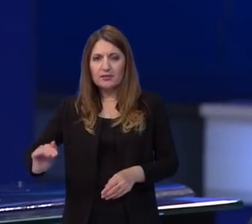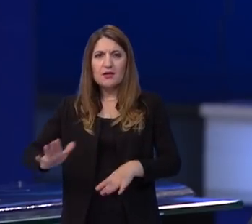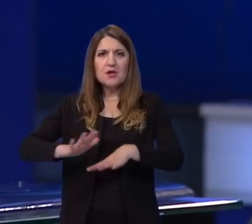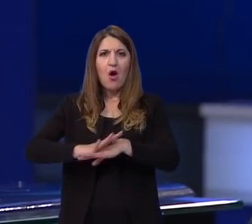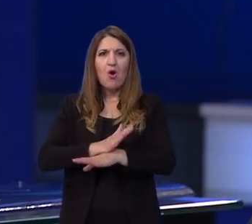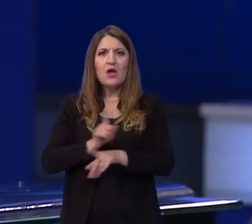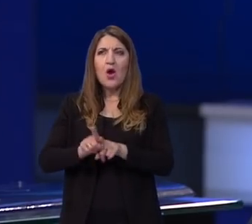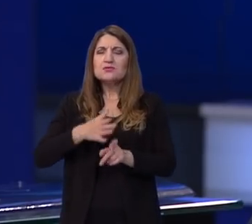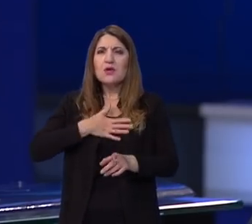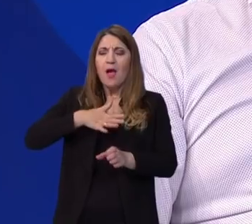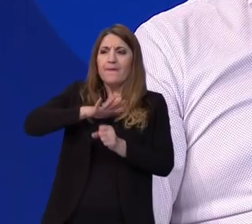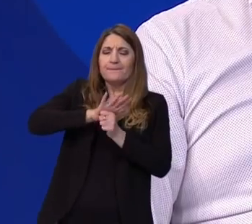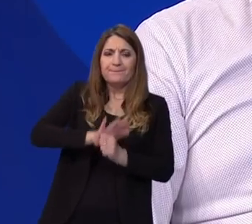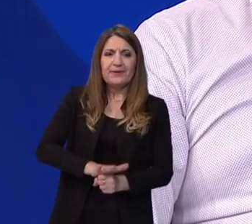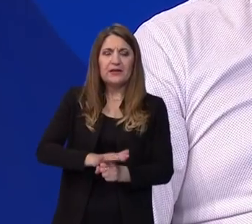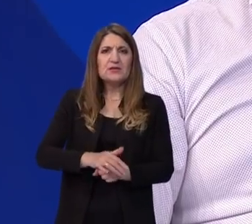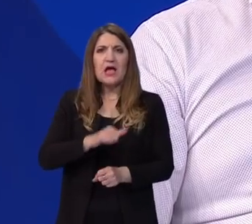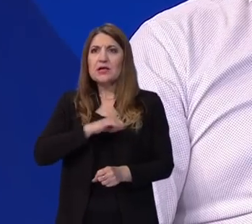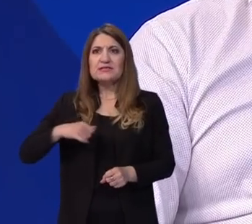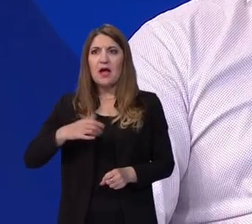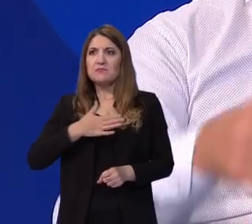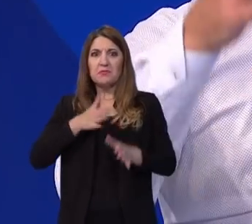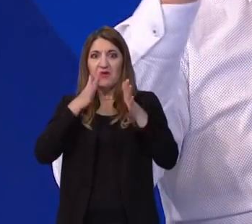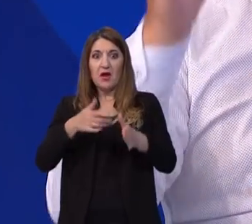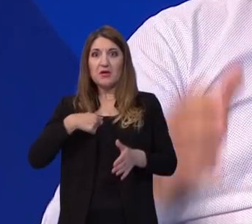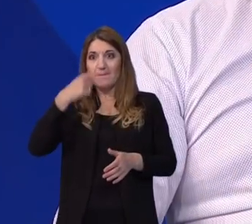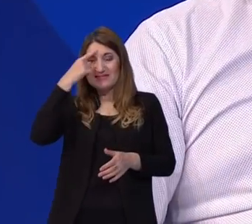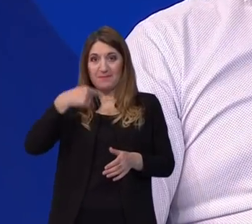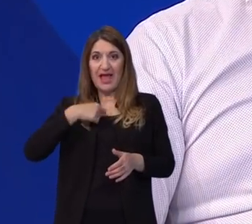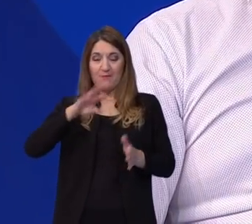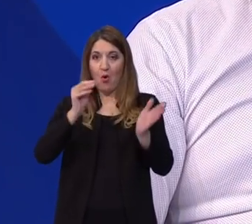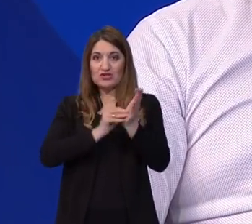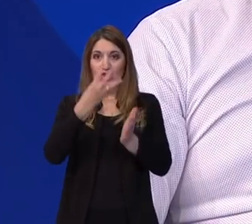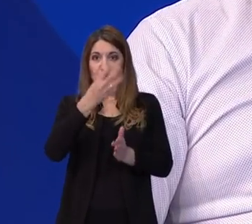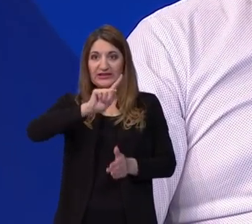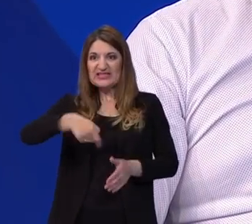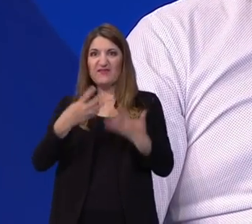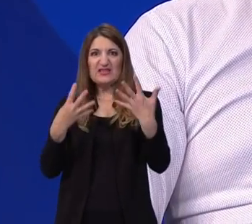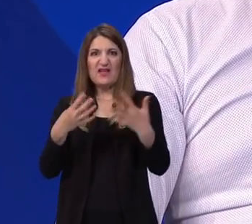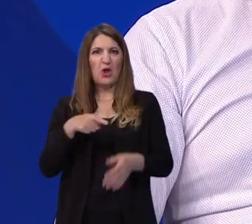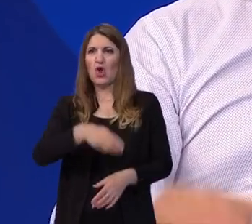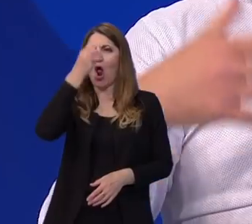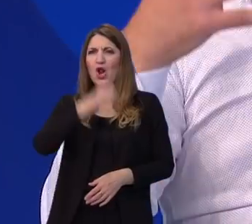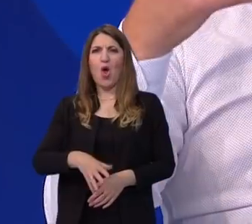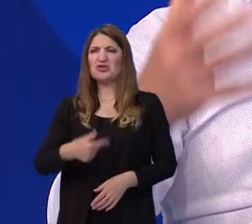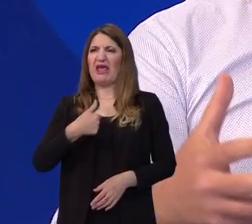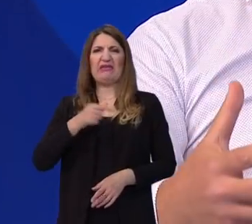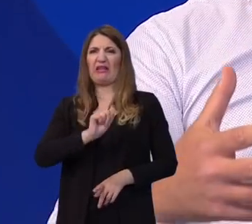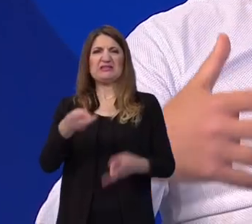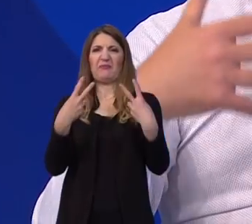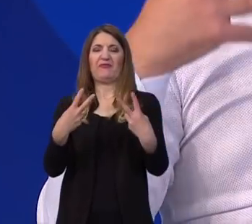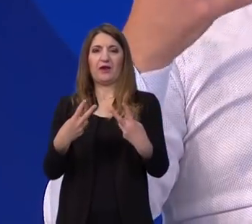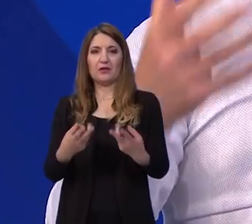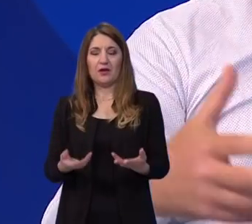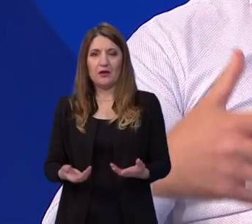Pritisak i jednostavno njima je tu i samopouzdanje pada i oni zapravo smatraju da sa 4,9 prosjekom oni manje vrijede. I ono što smo mi puno